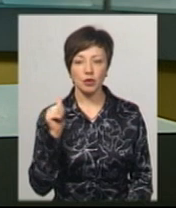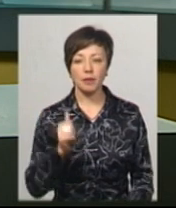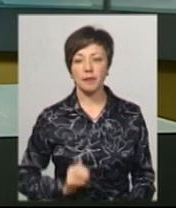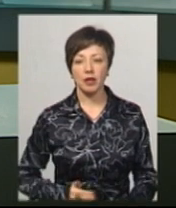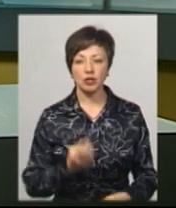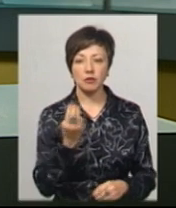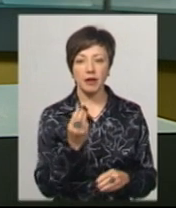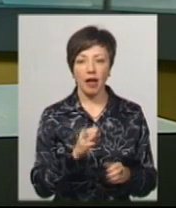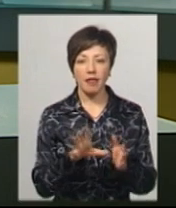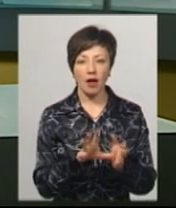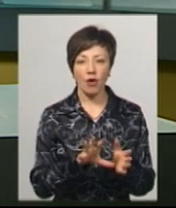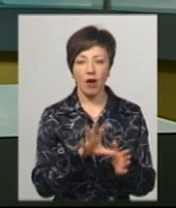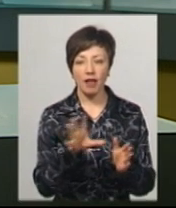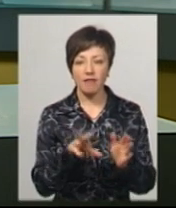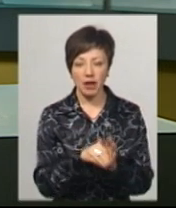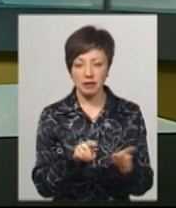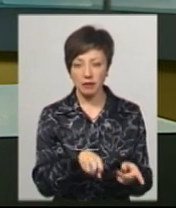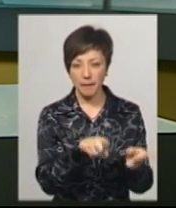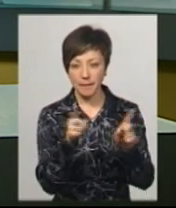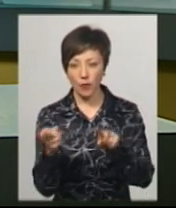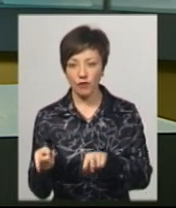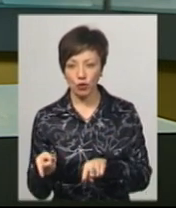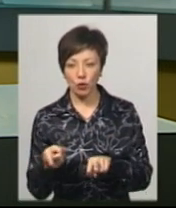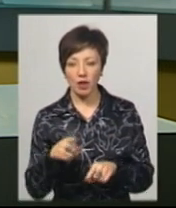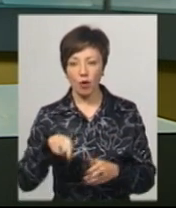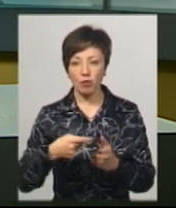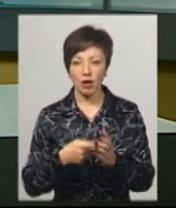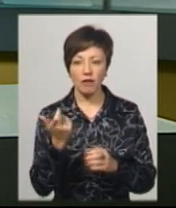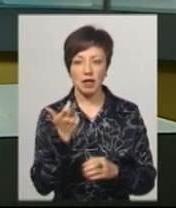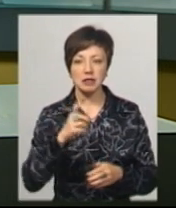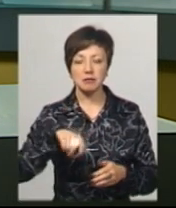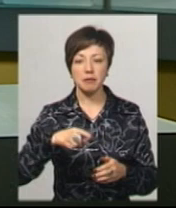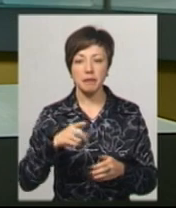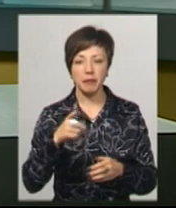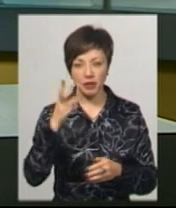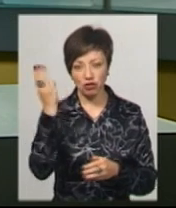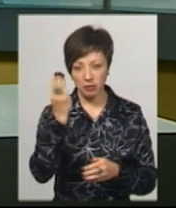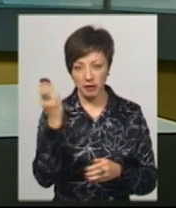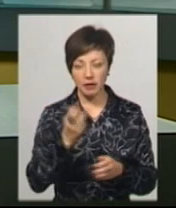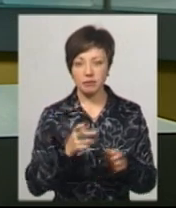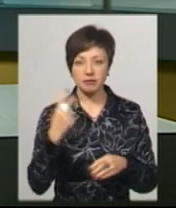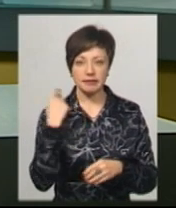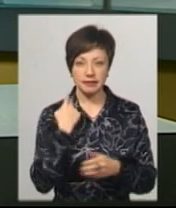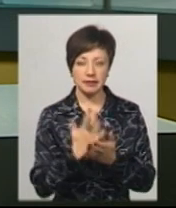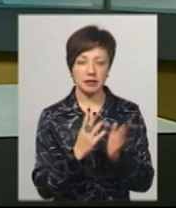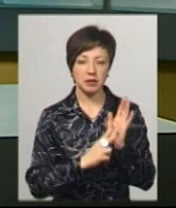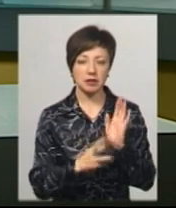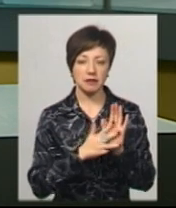повернули у комунальну власність міста. Підприємство заборгувало НАК «Нафтогаз України» 78 мільйонів гривень.